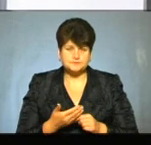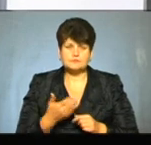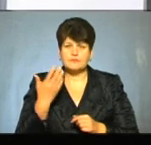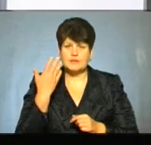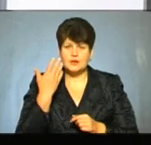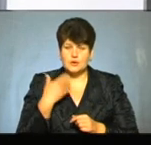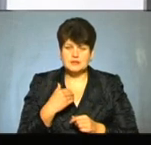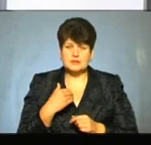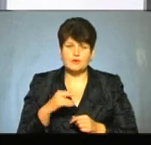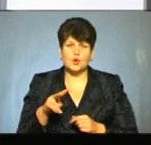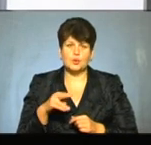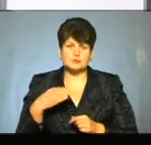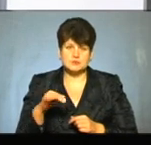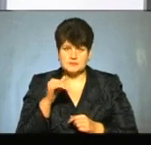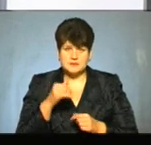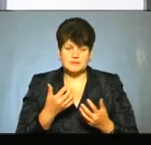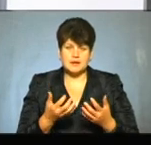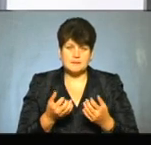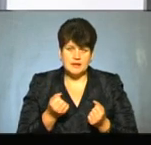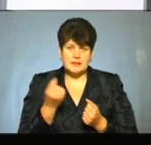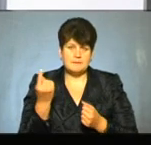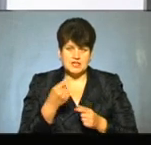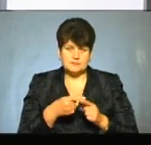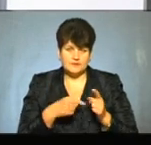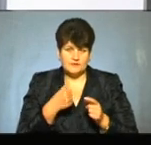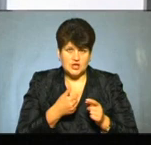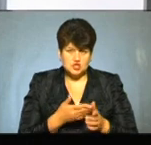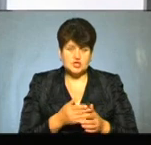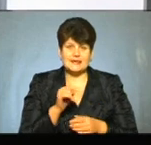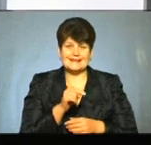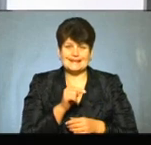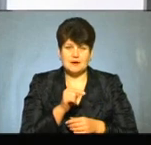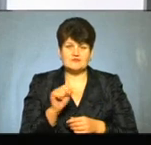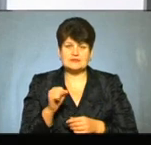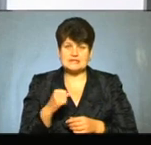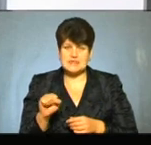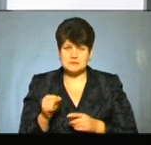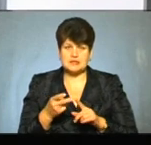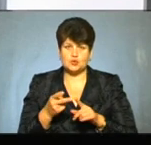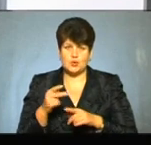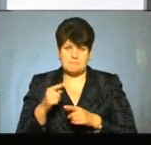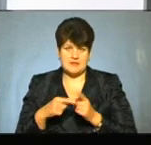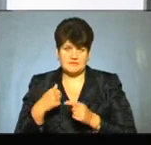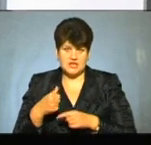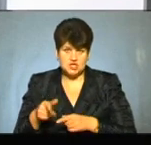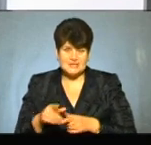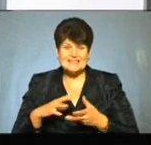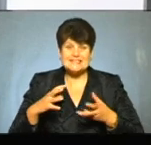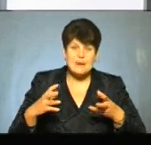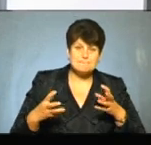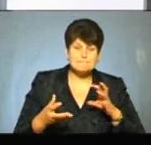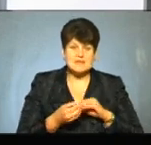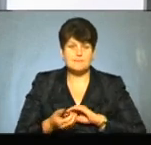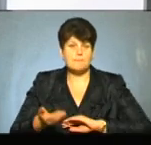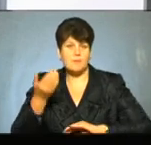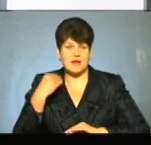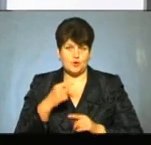коли в лютому місяці приймалося на перше півріччя, і в серпню місяці на друге півріччя, за підсумками